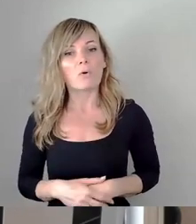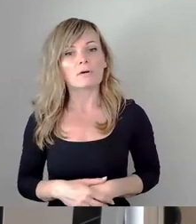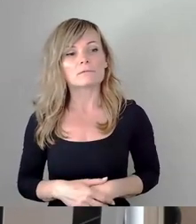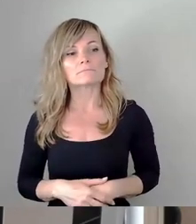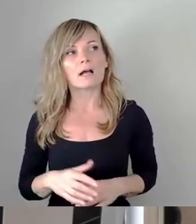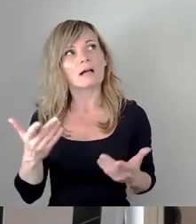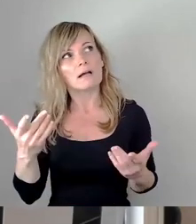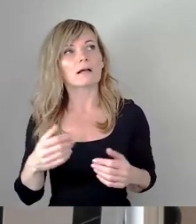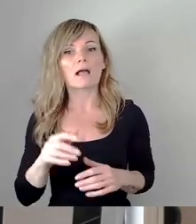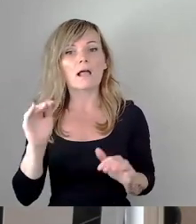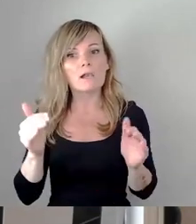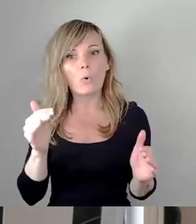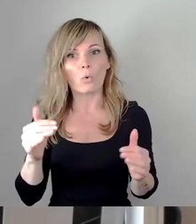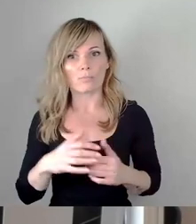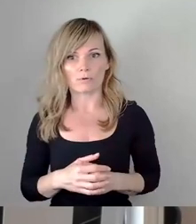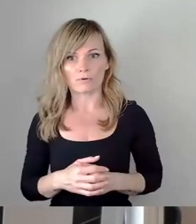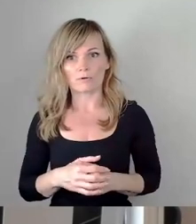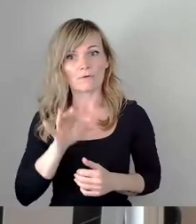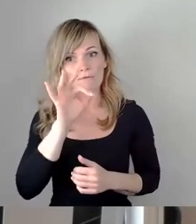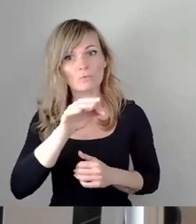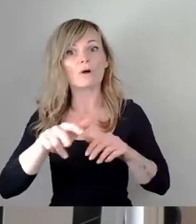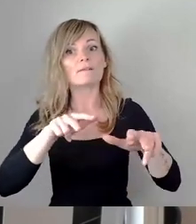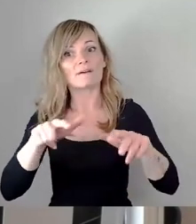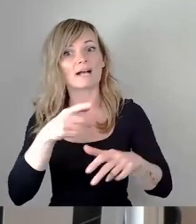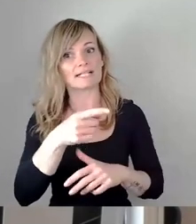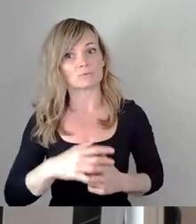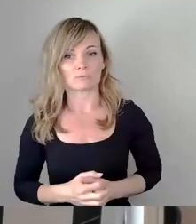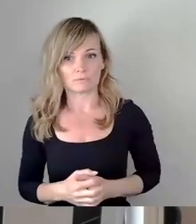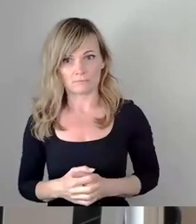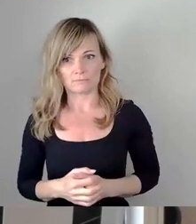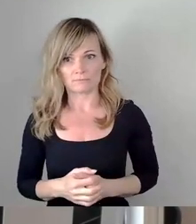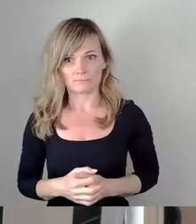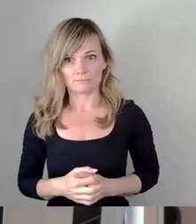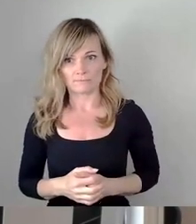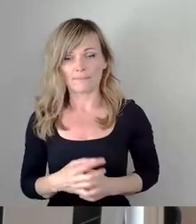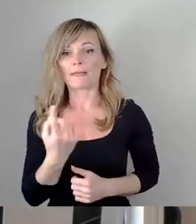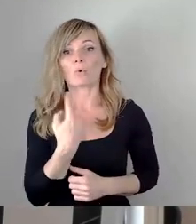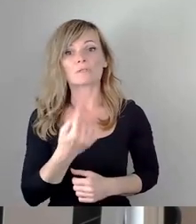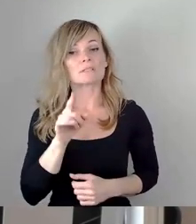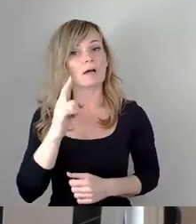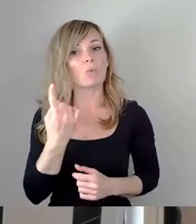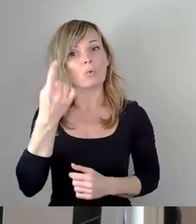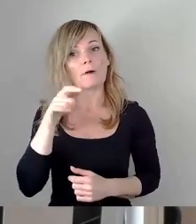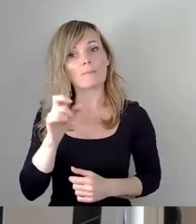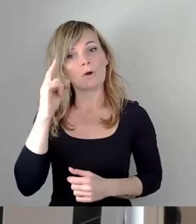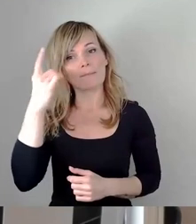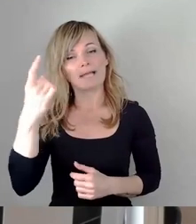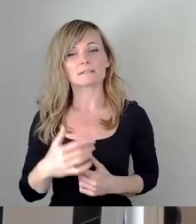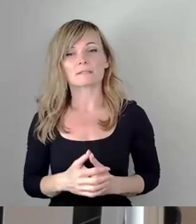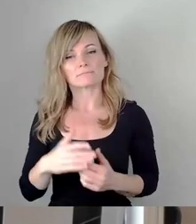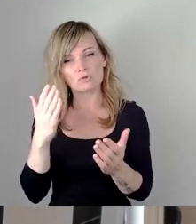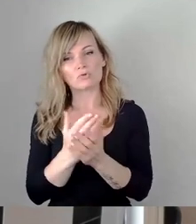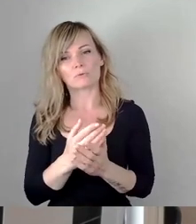an die Verwaltung. Und unser Oberbürgermeister war bei vielen solchen Begegnungen dabei.